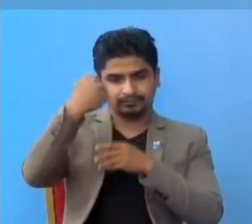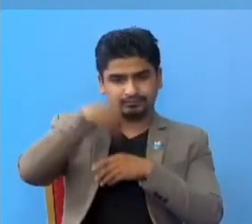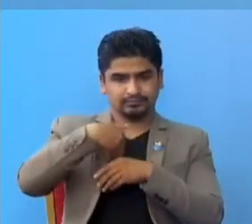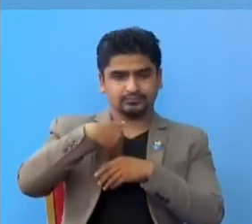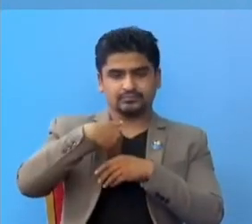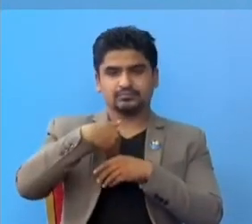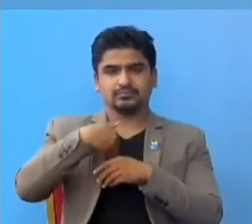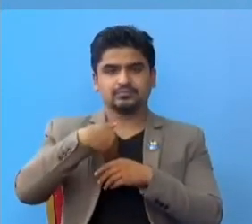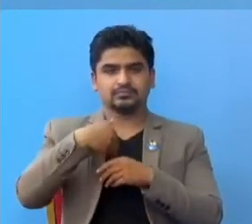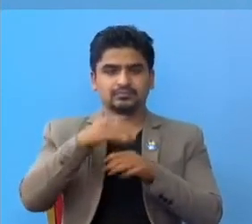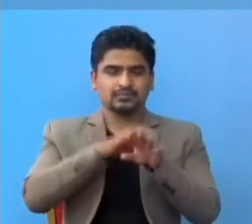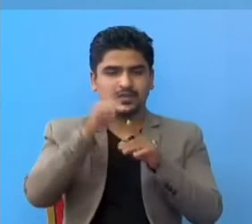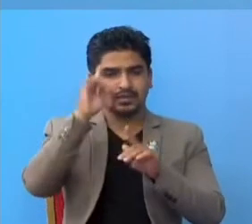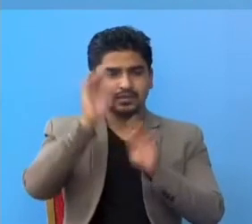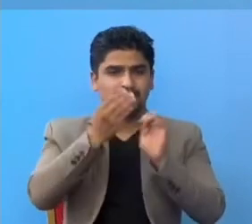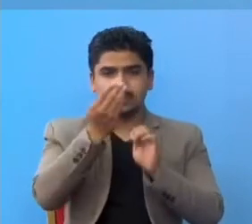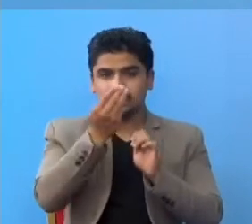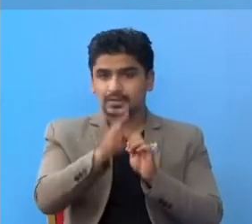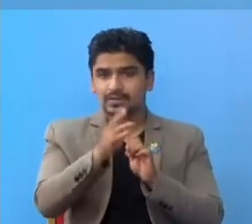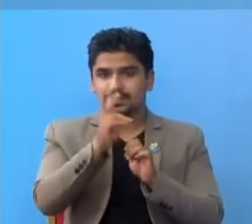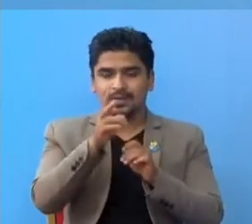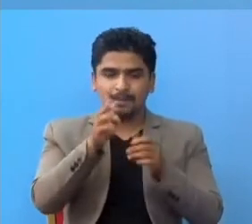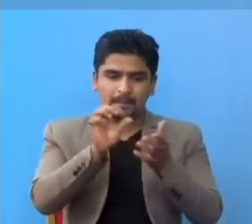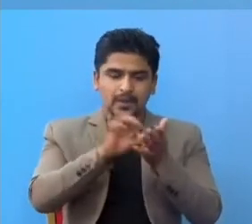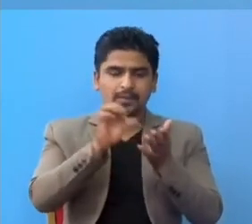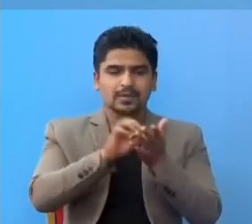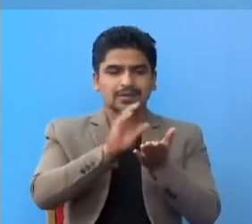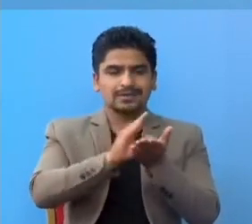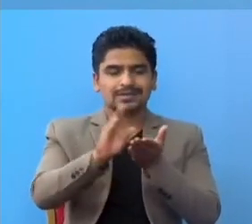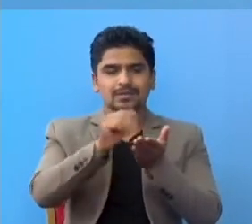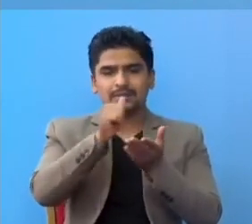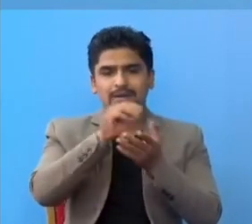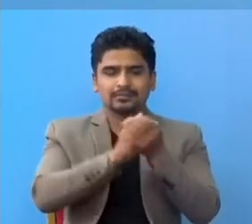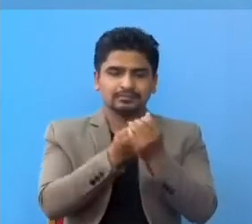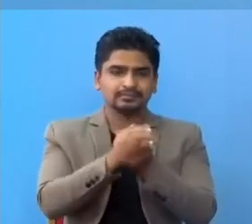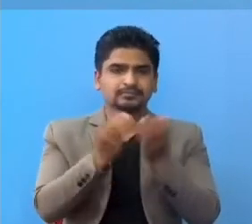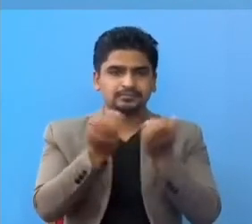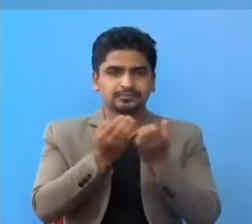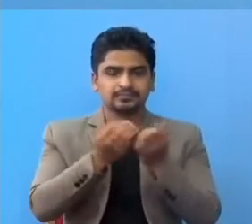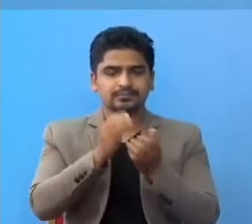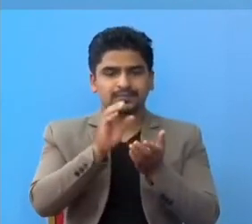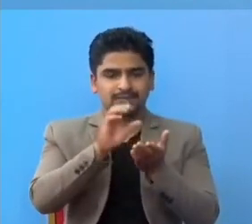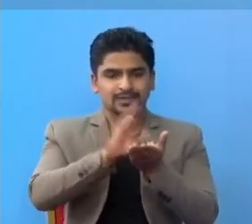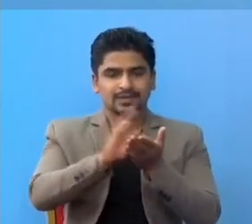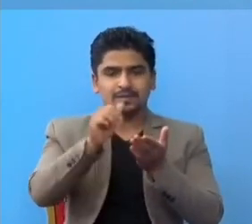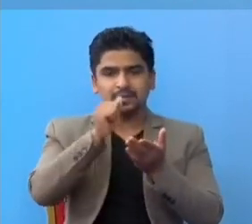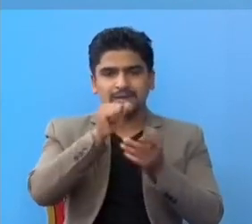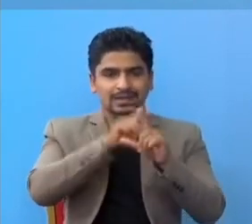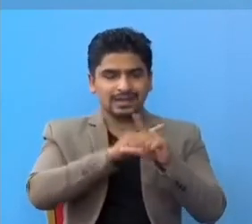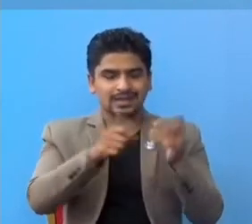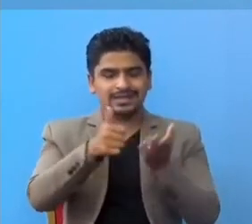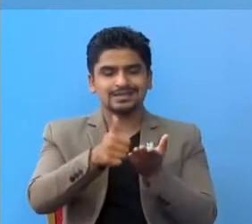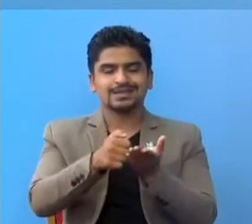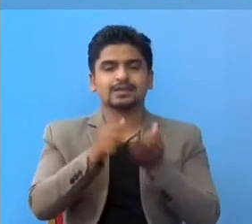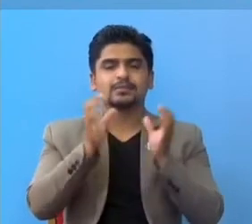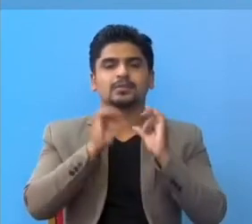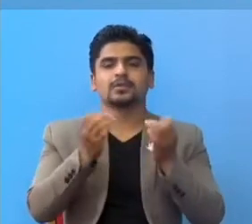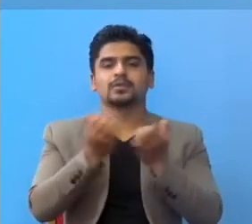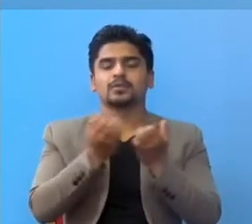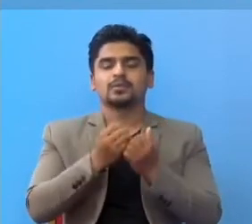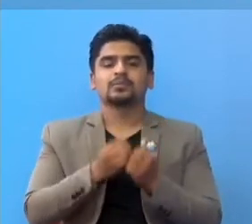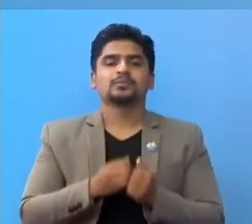छेर ने धेरे सम्भावना वहेकोले बेला बेला मा साबुन पानी ले हाथ धोँ, र साबुन पानी न वहेकोठाव मां सेनिटाइजर को